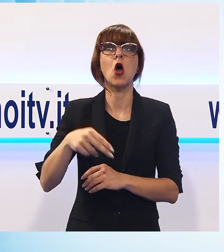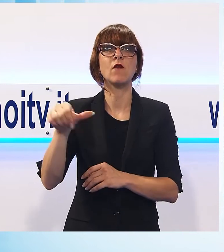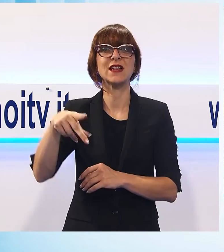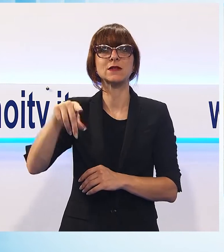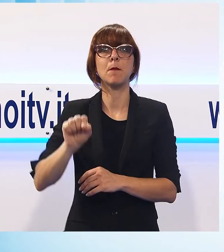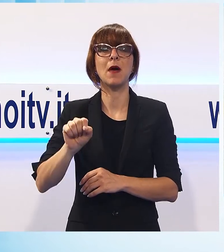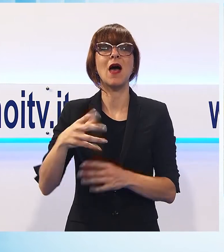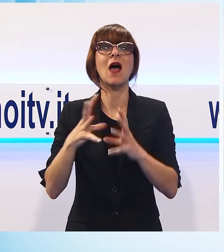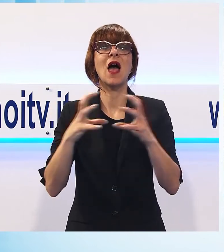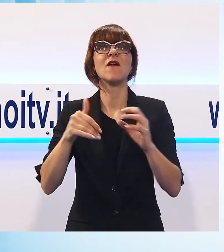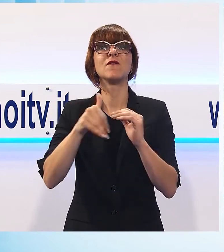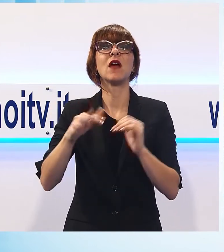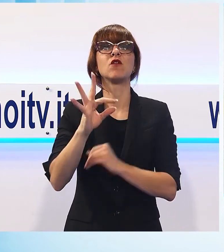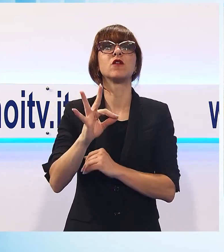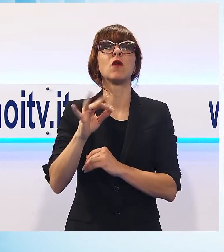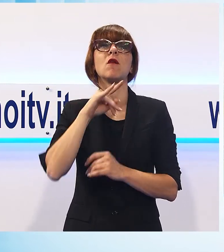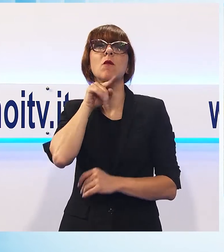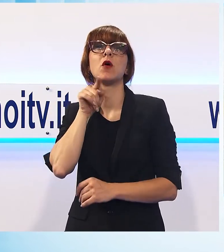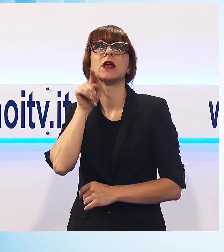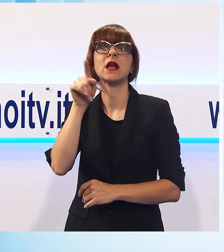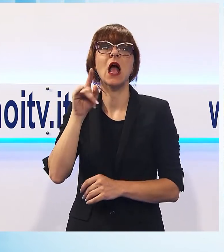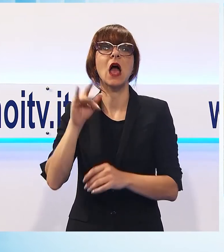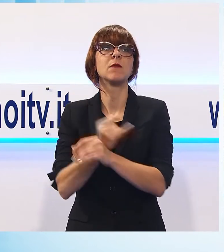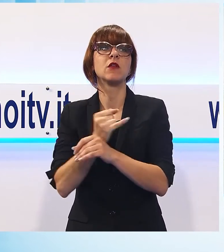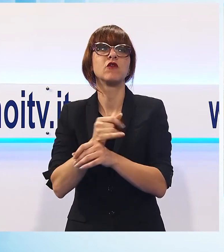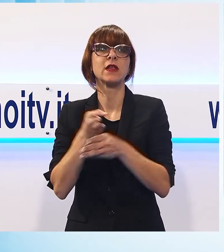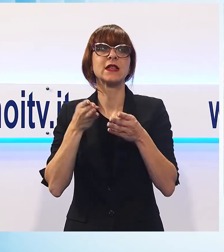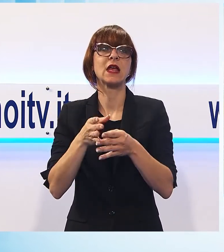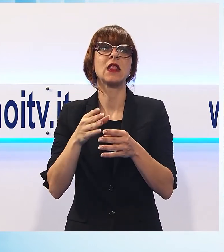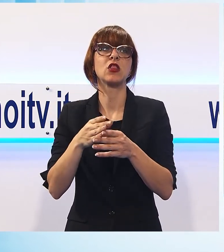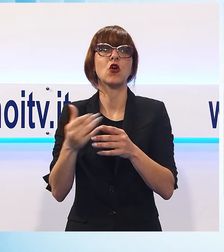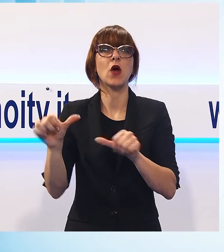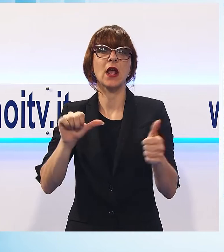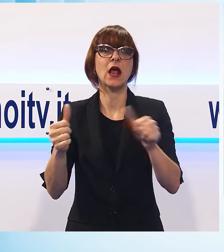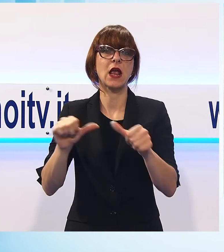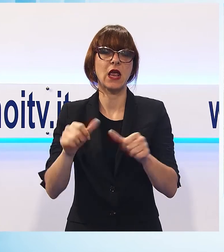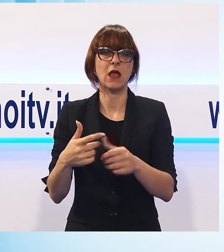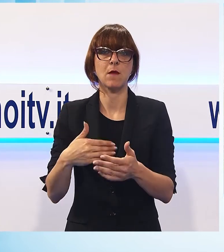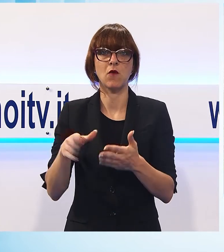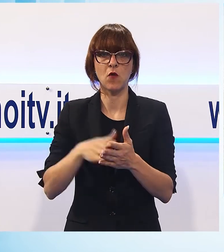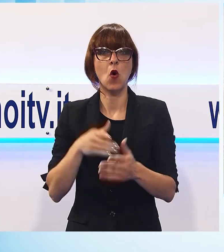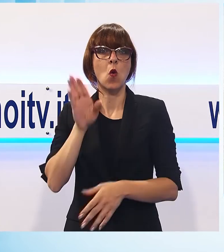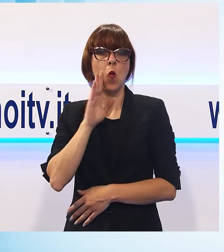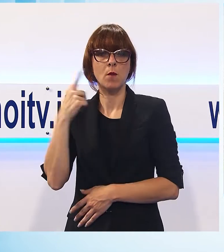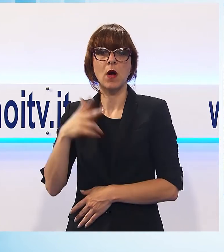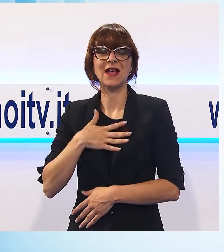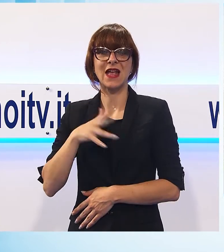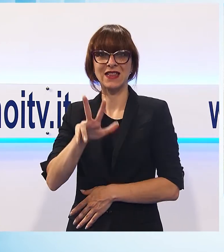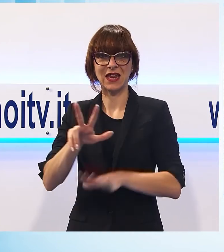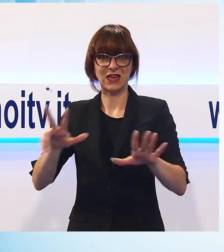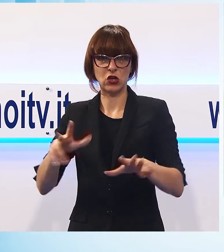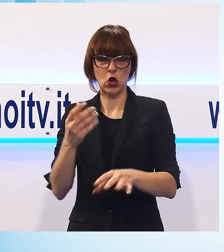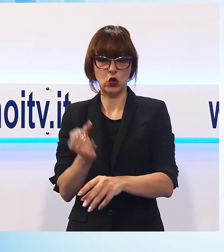Nuova a Porcari, specializzata nel settore chimico e delle vernici. L'operario di 38 anni è rimasto ustionato, fortunatamente